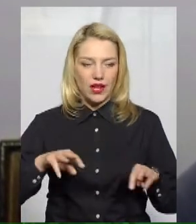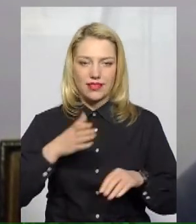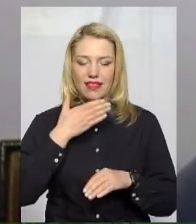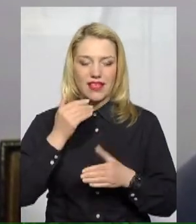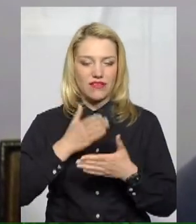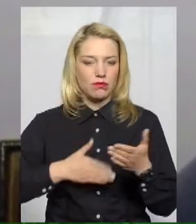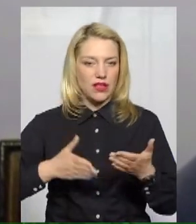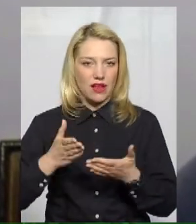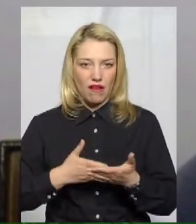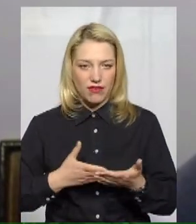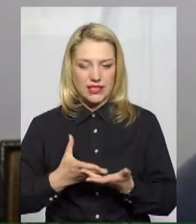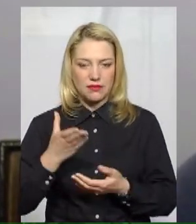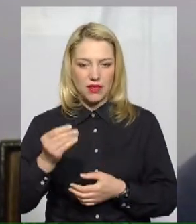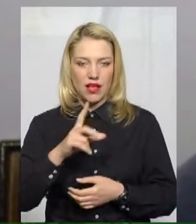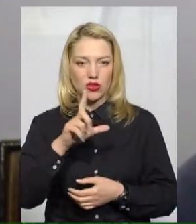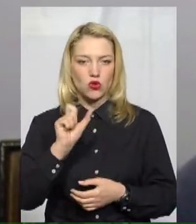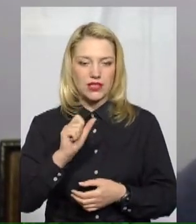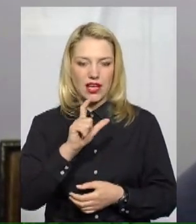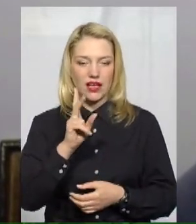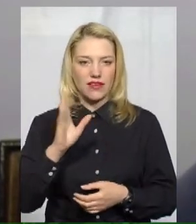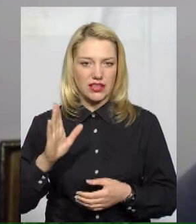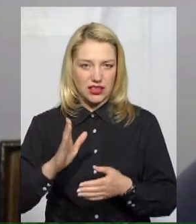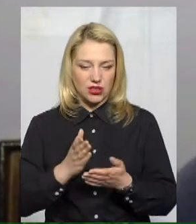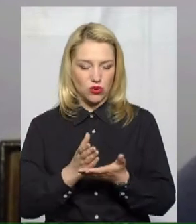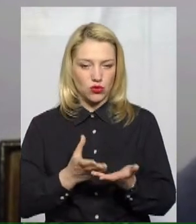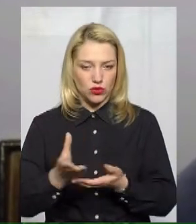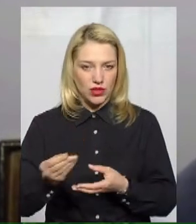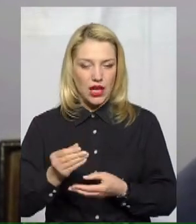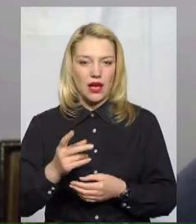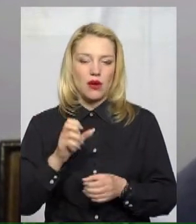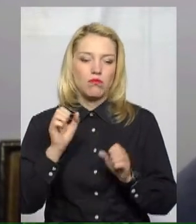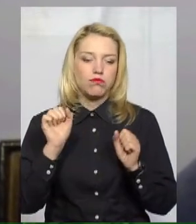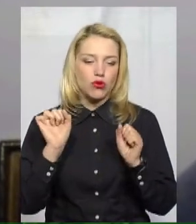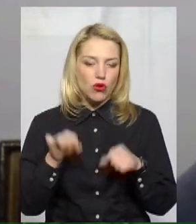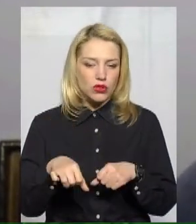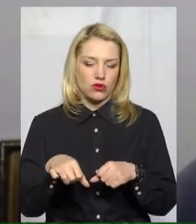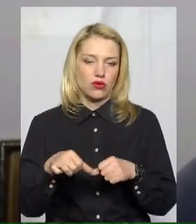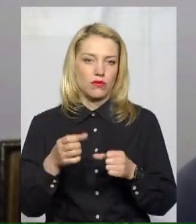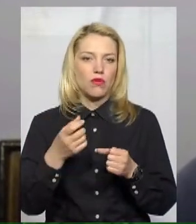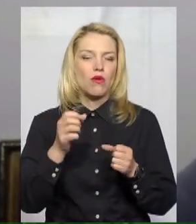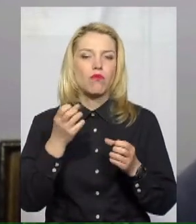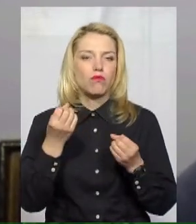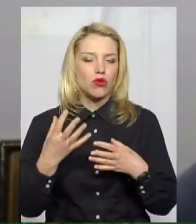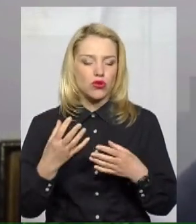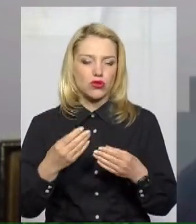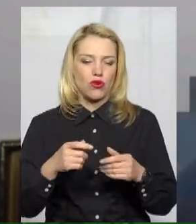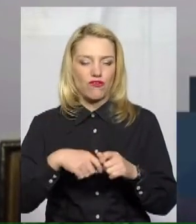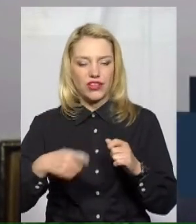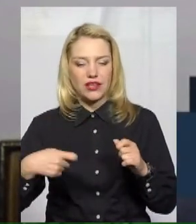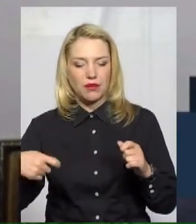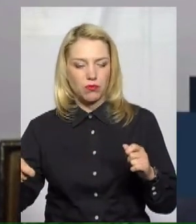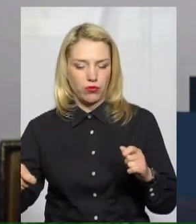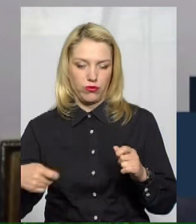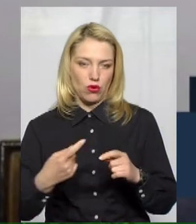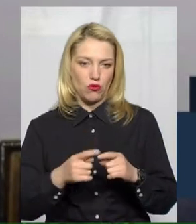відтерміново можливості надання нашої компанії або штрафних санкцій, або